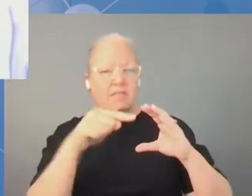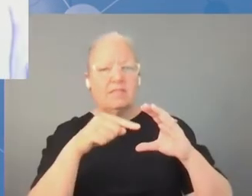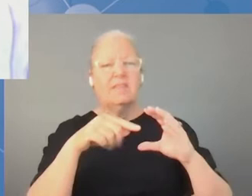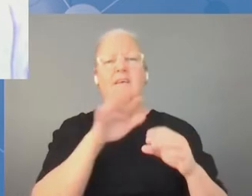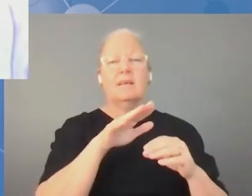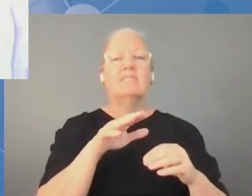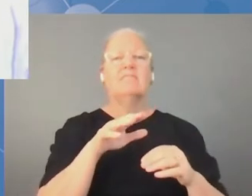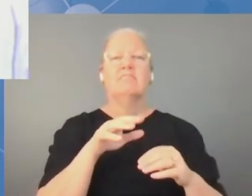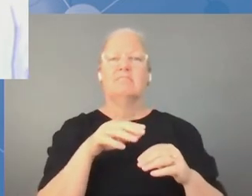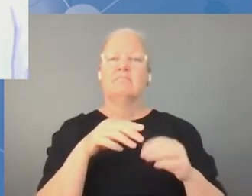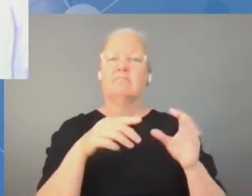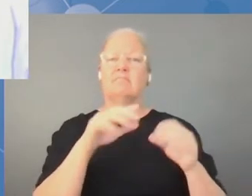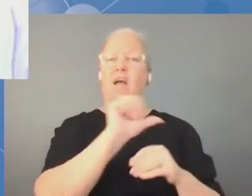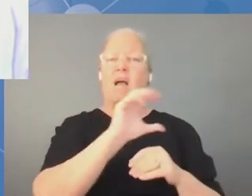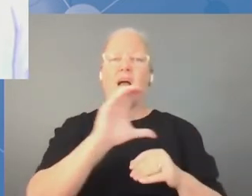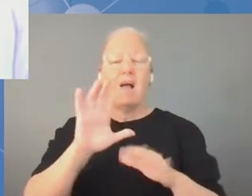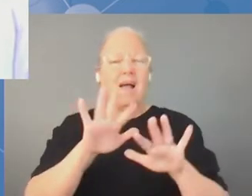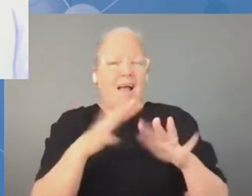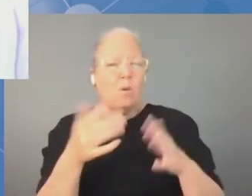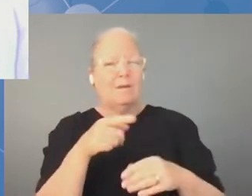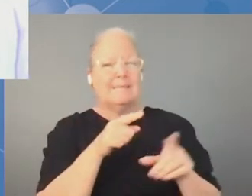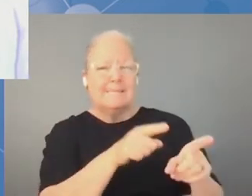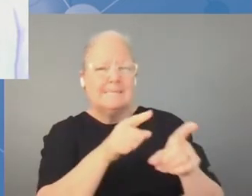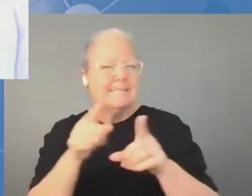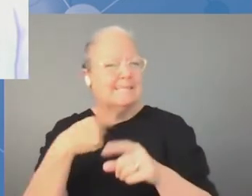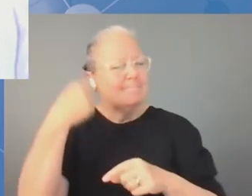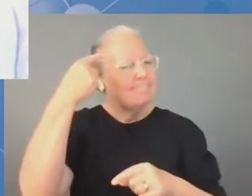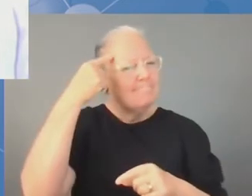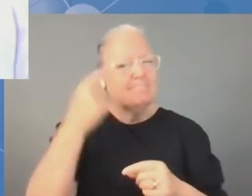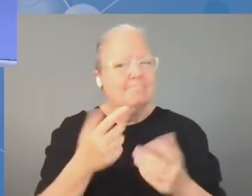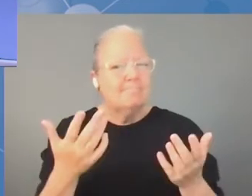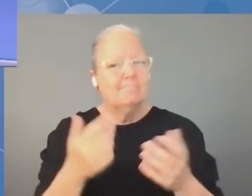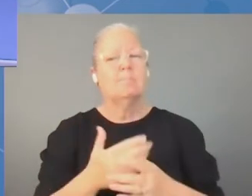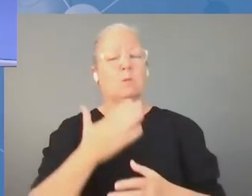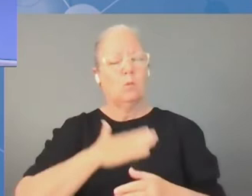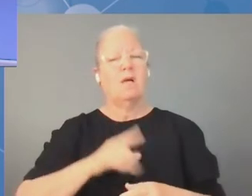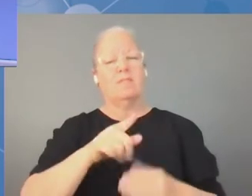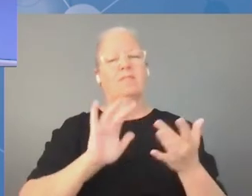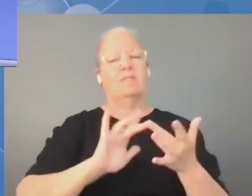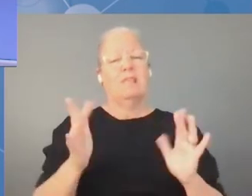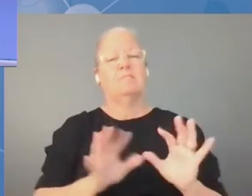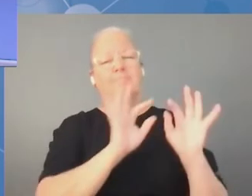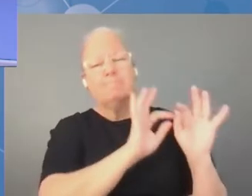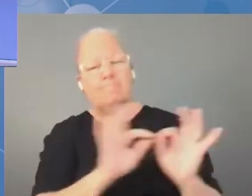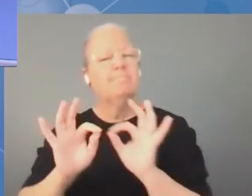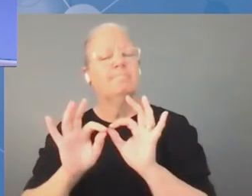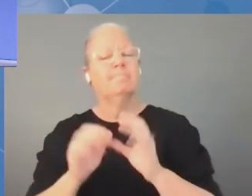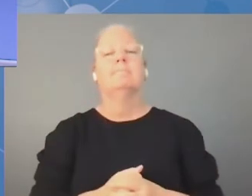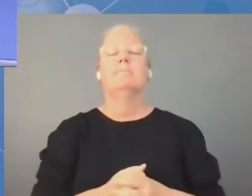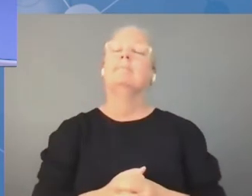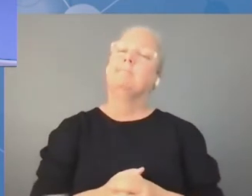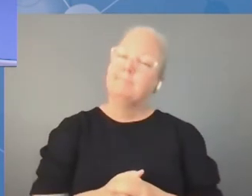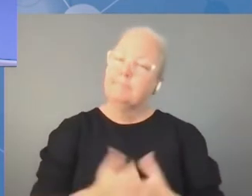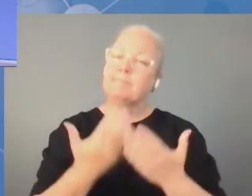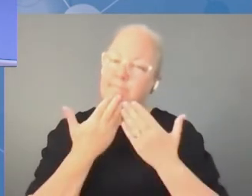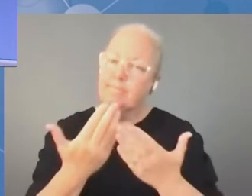przypadki nękania w internecie, w jaki sposób ograniczyć także działalność hakerską i w jaki sposób zapewnić, że informacje